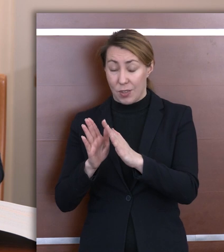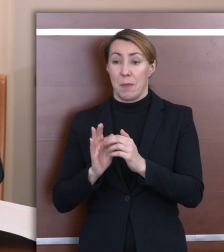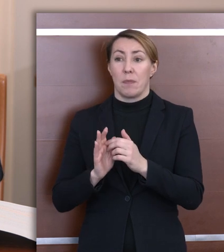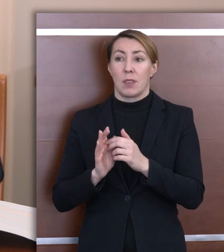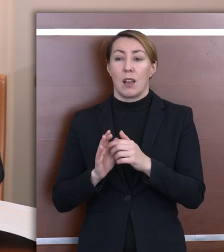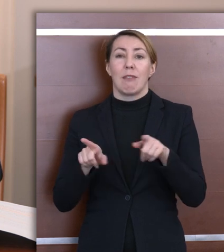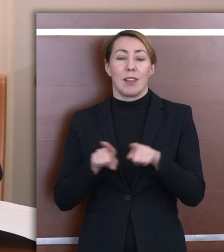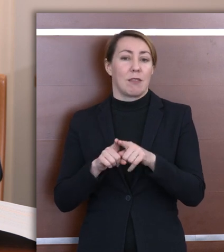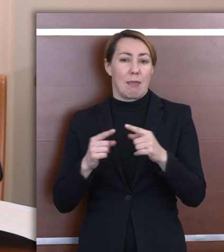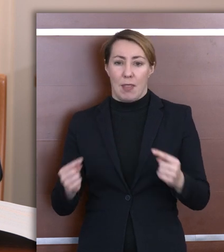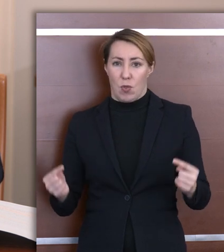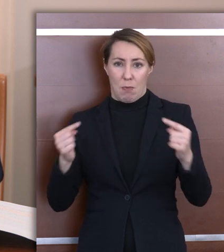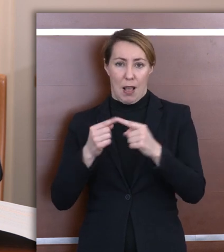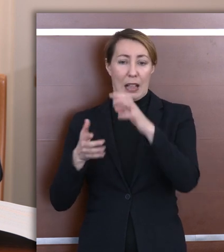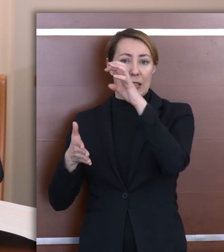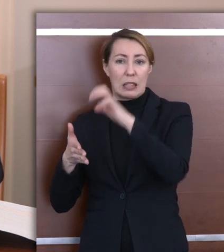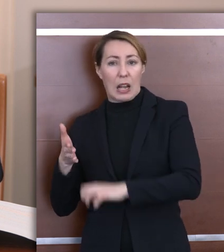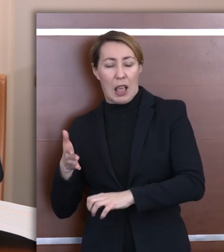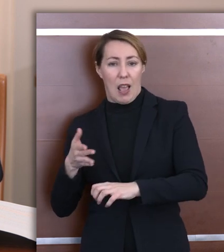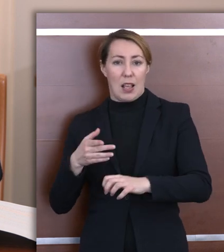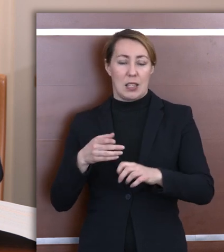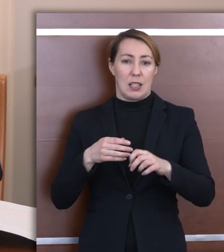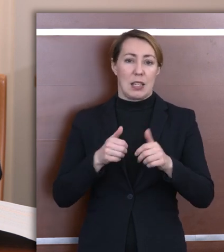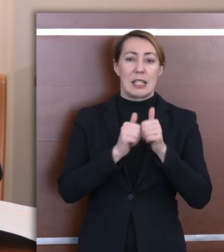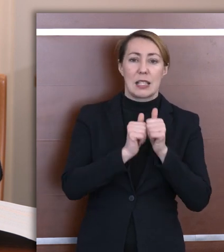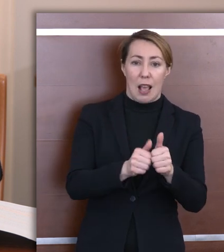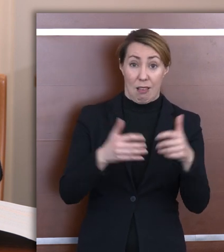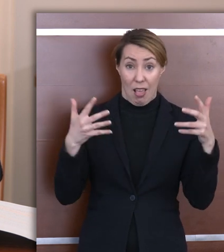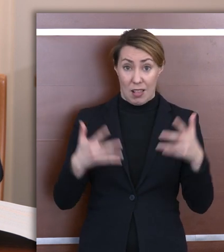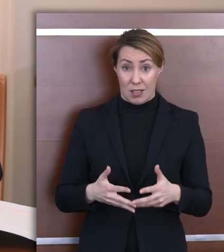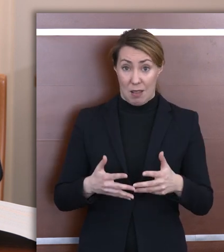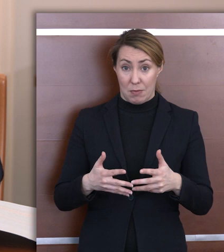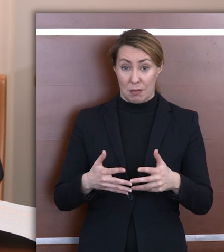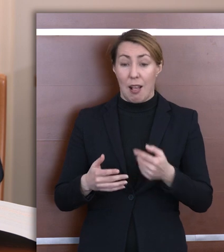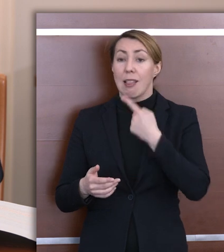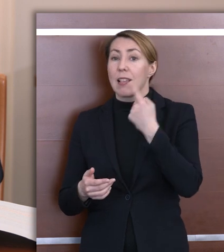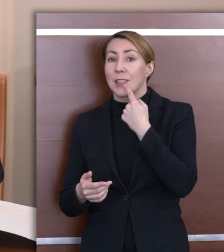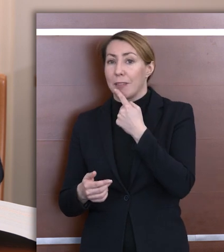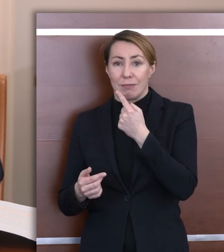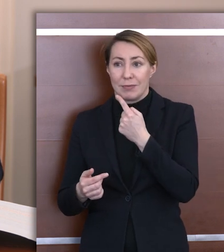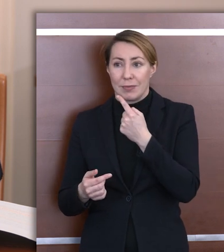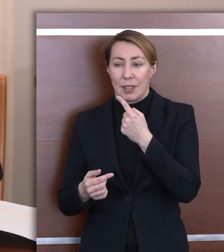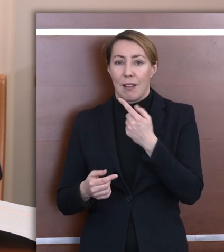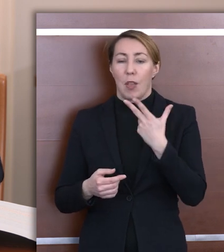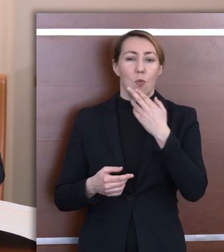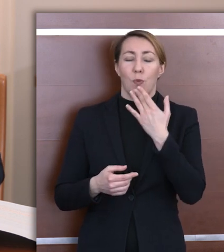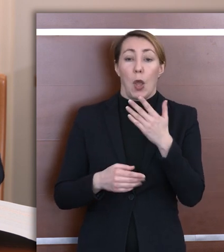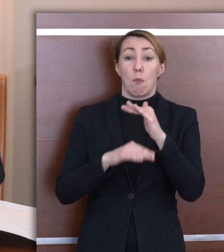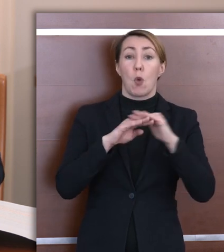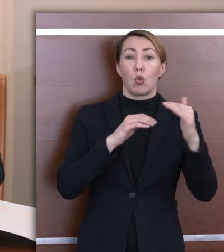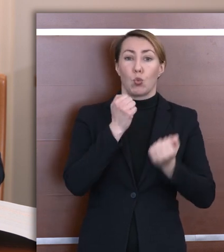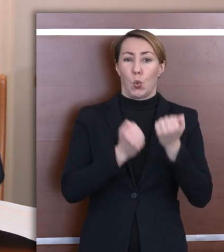niedostosowanie treści i zadań egzaminacyjnych w warstwie językowej. Nie chodzi o poziom